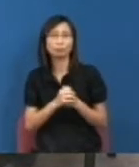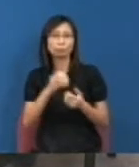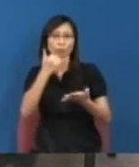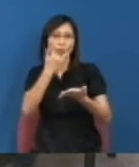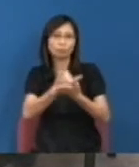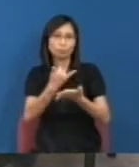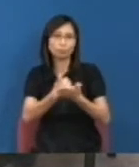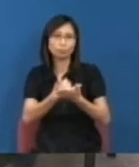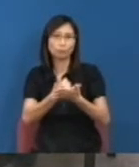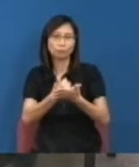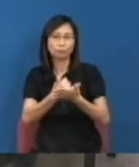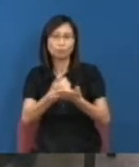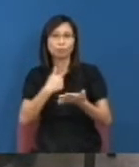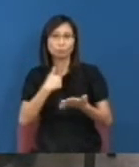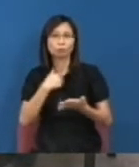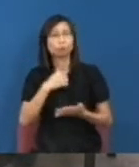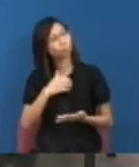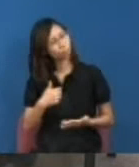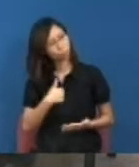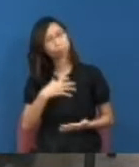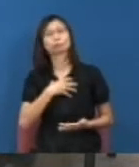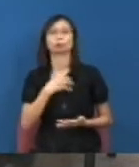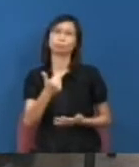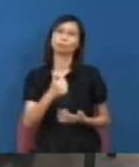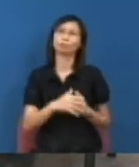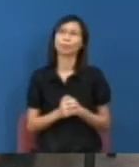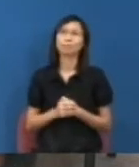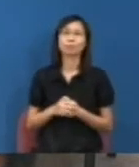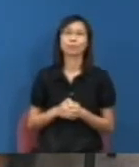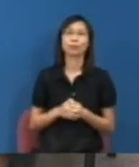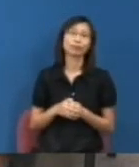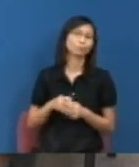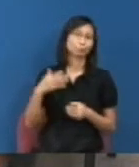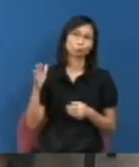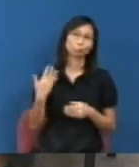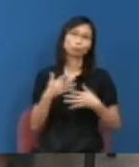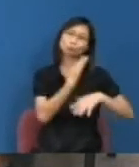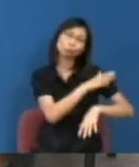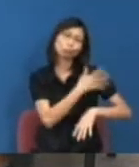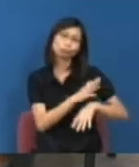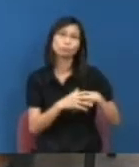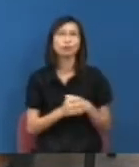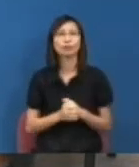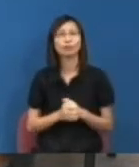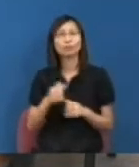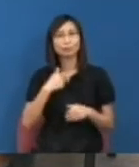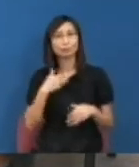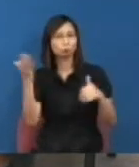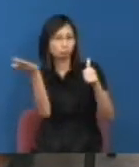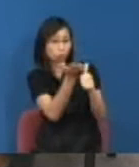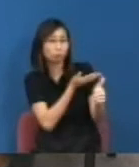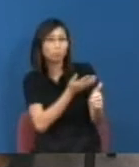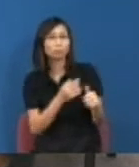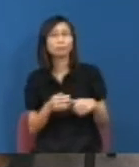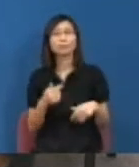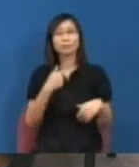即是身份好復可以這樣說這件事到時再算對到時再算即是行李斬討或者人